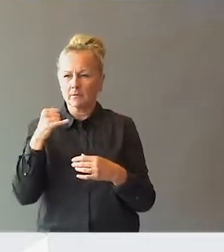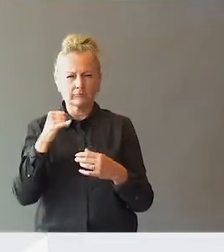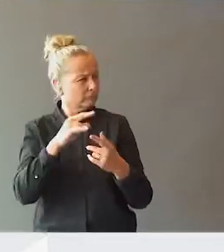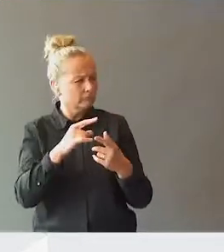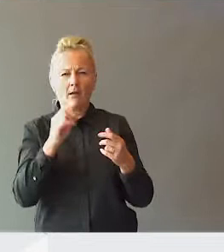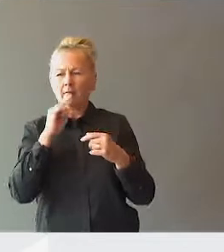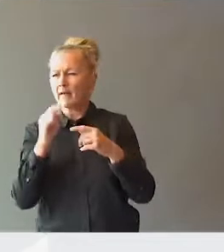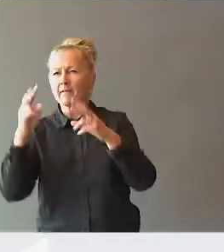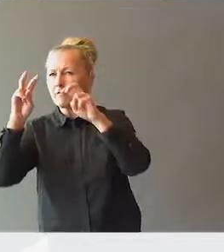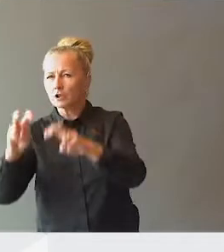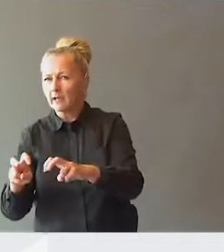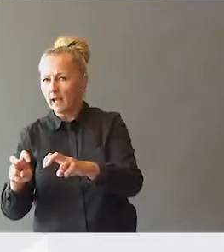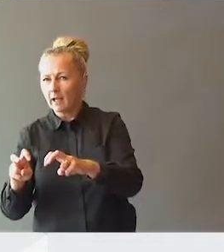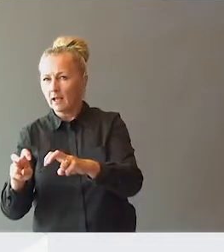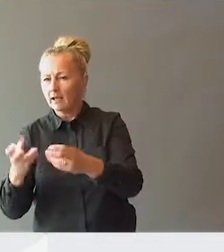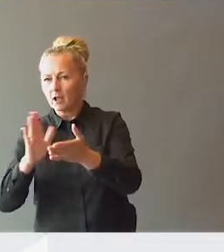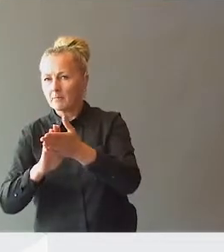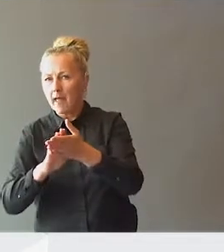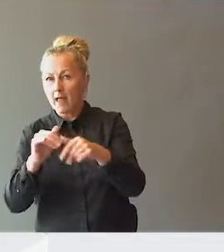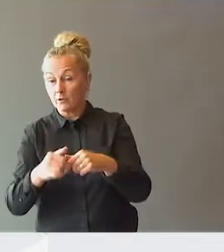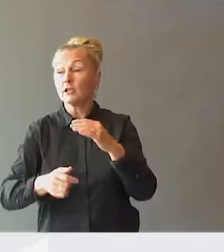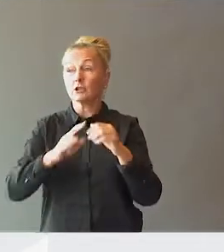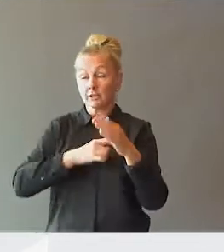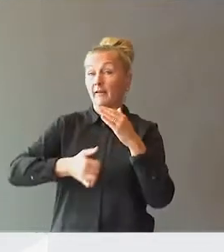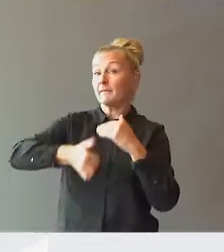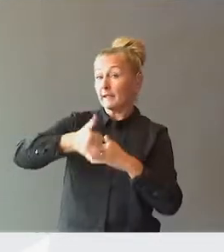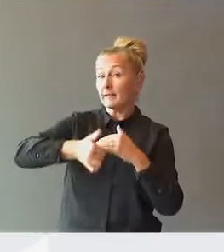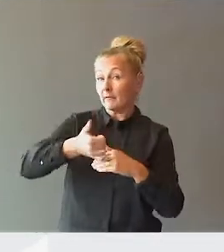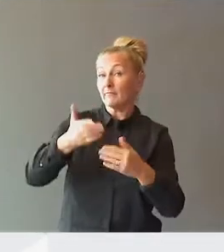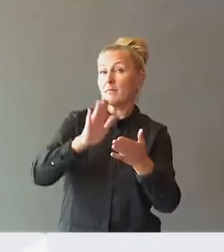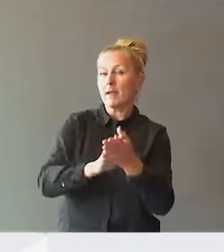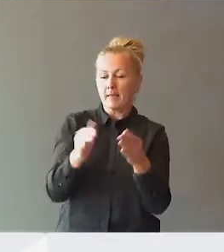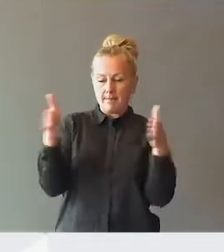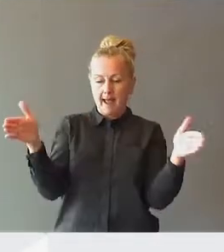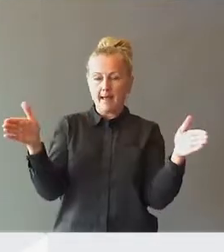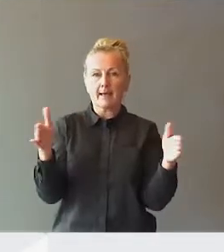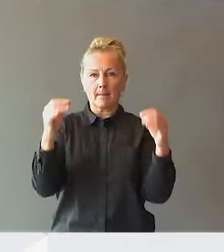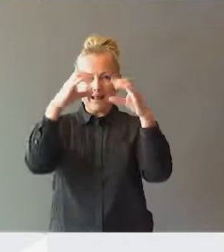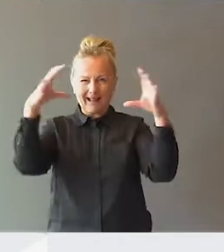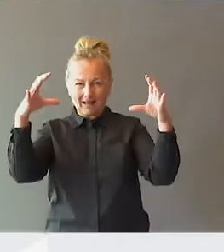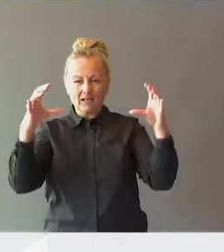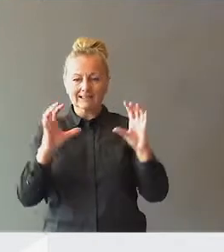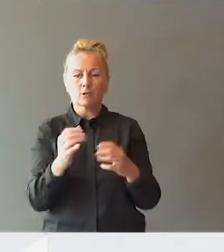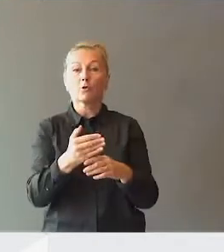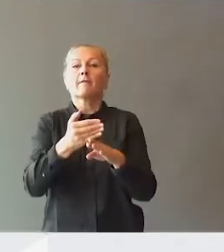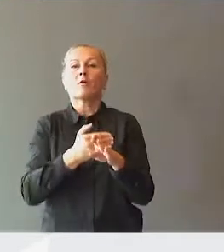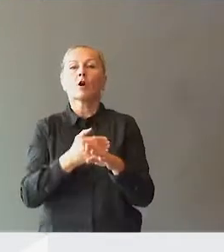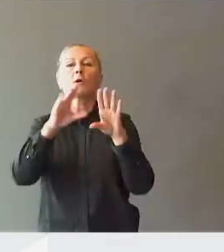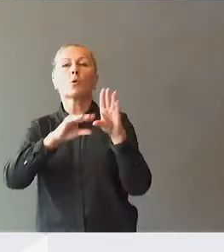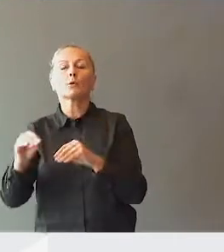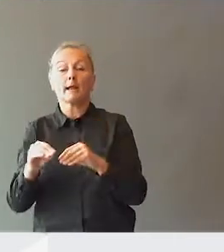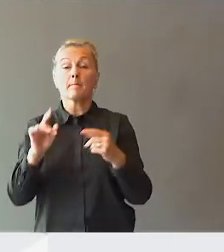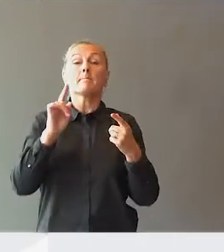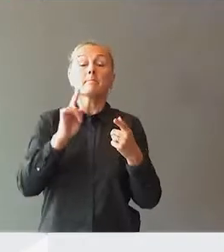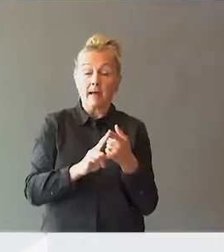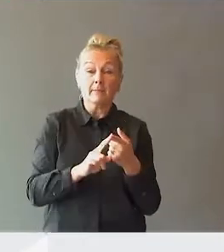som ikke er tatt med i det hele tatt. Jeg synes det er viktig at vi får med et bredere bilde av situasjonen før vi konkluderer.